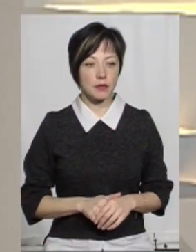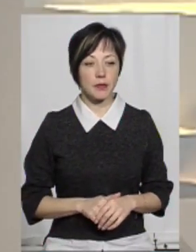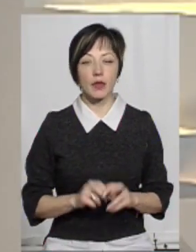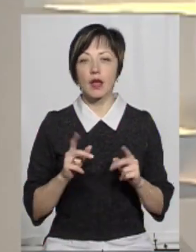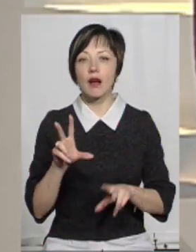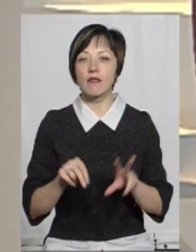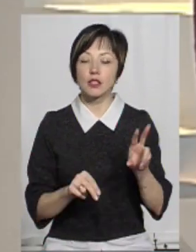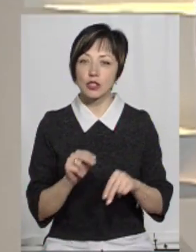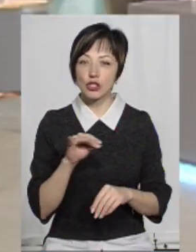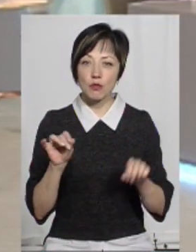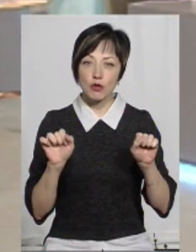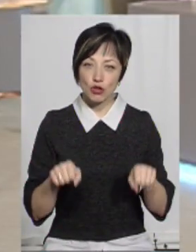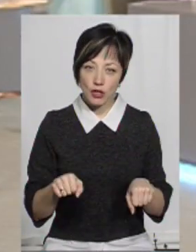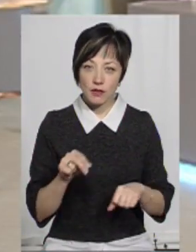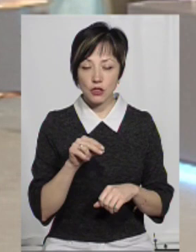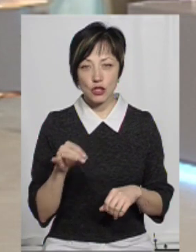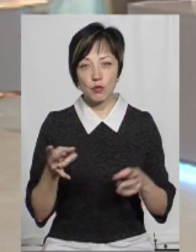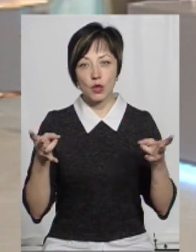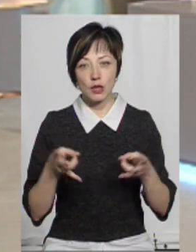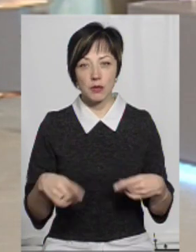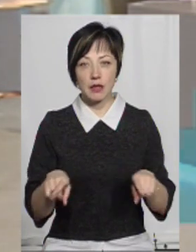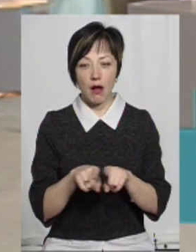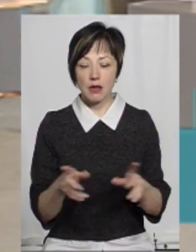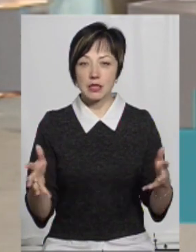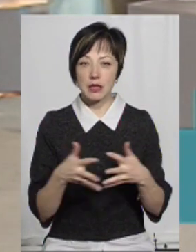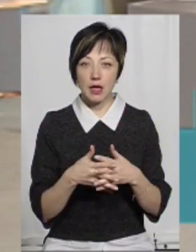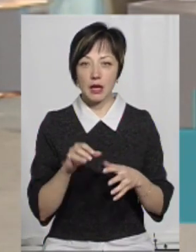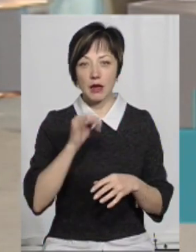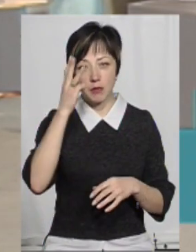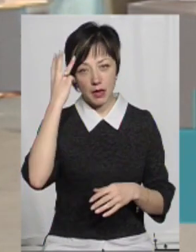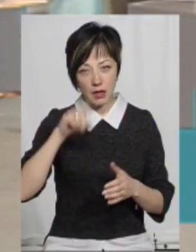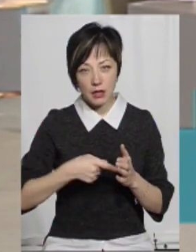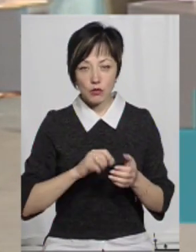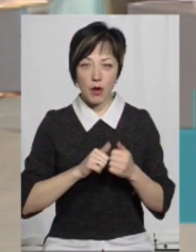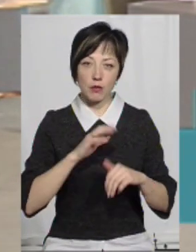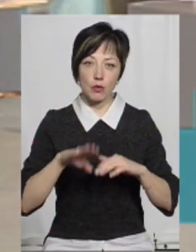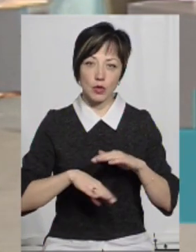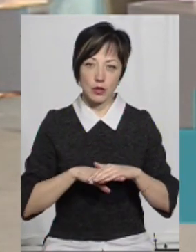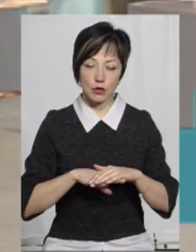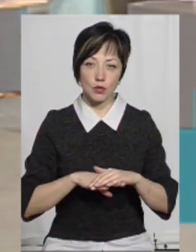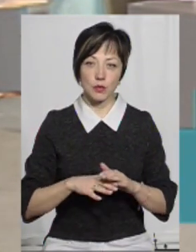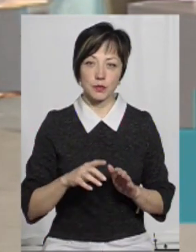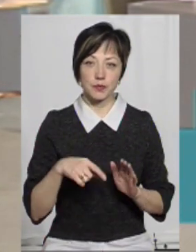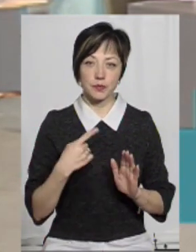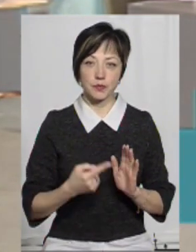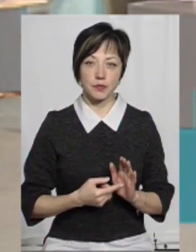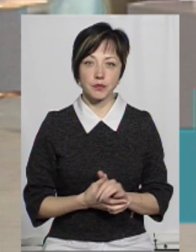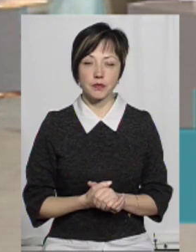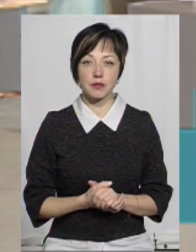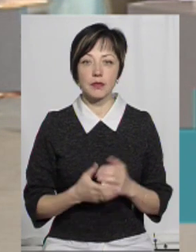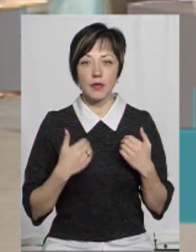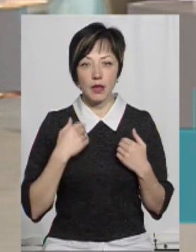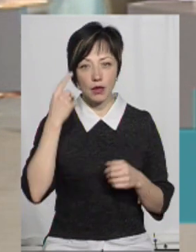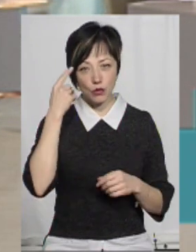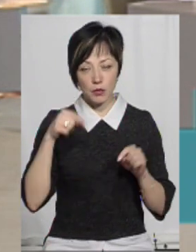От як вважаєте, чи можлива і чи потрібна така синергія і Хмельницькому, і Кам'янцю-Подільському? Я думаю,